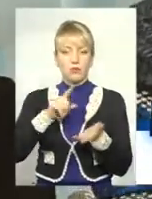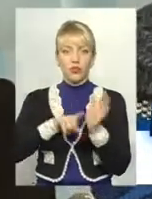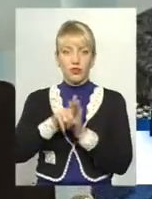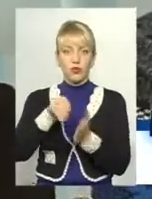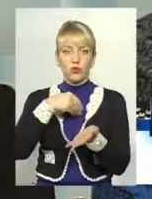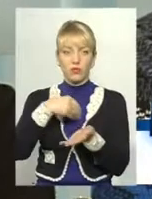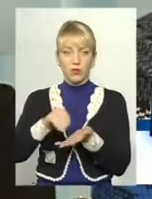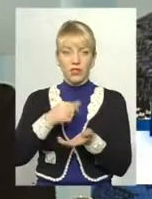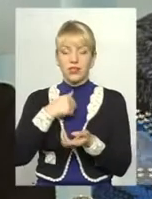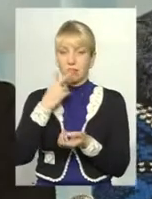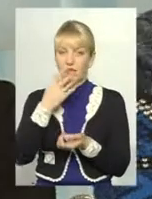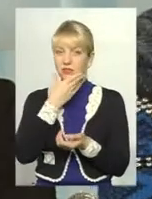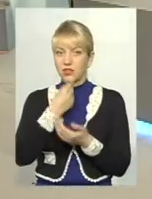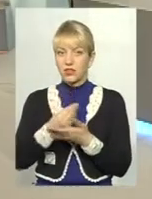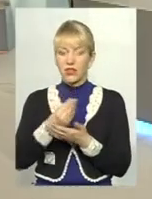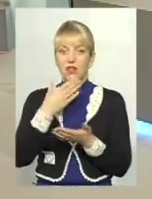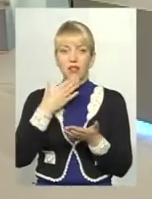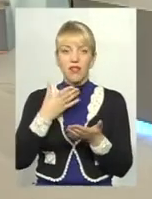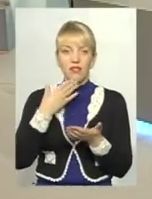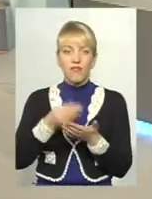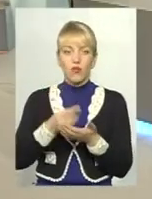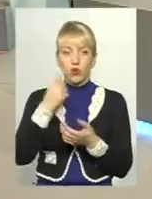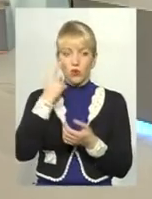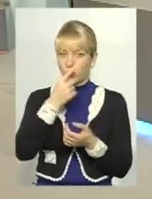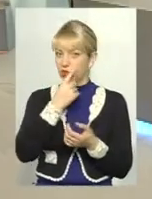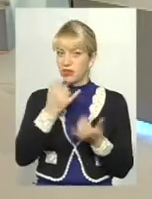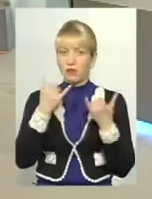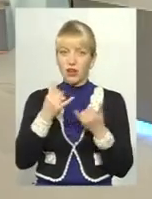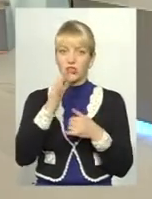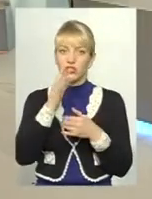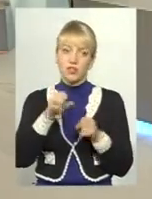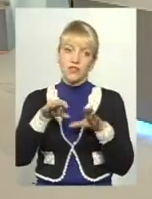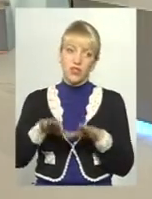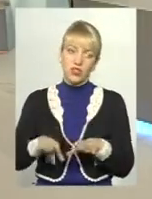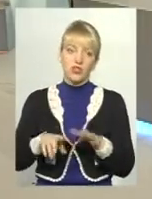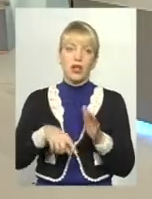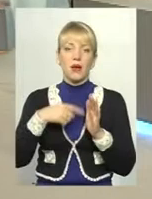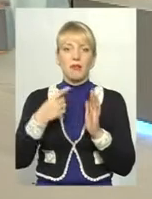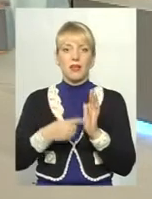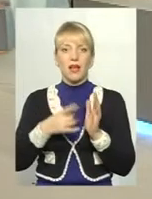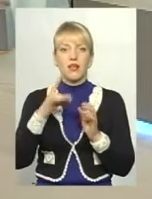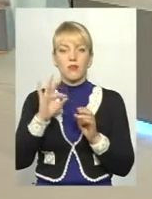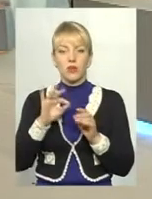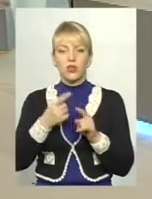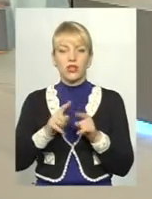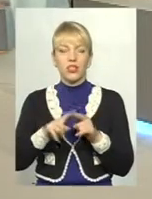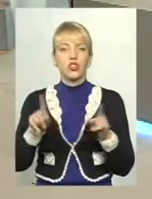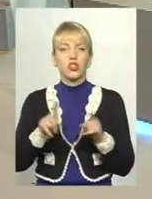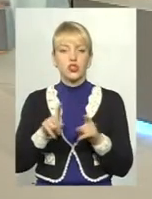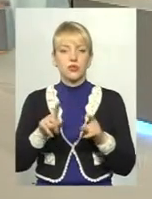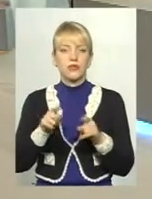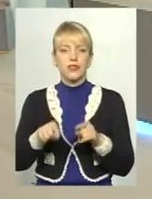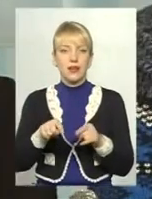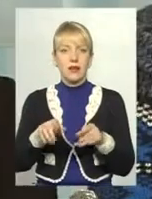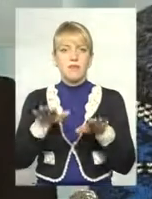Бо я бачив на свої очі, відразу з'явилися такі бумаги, якщо, типо, в теперішній час вирішується питання про знання пам'ятки, якби, щоб йому не дати. Ну, якщо так дуже примітивно